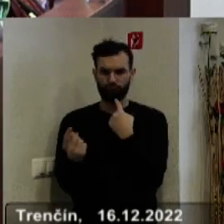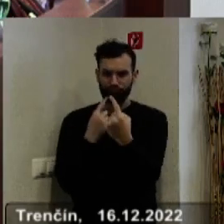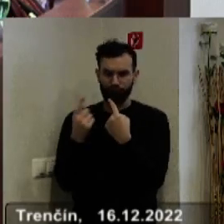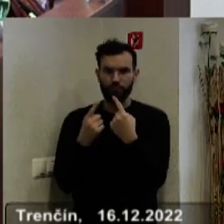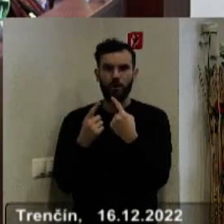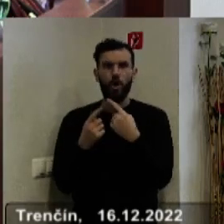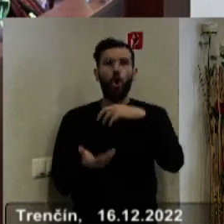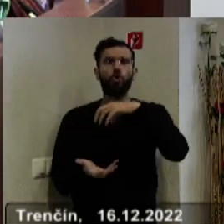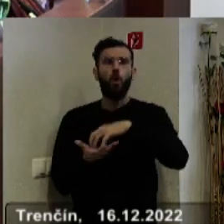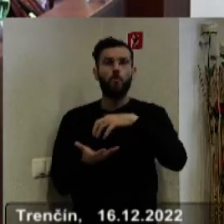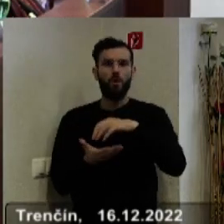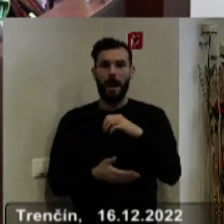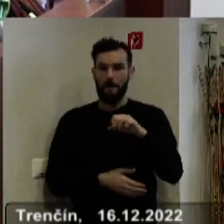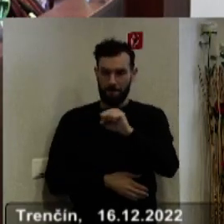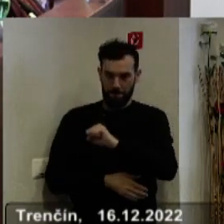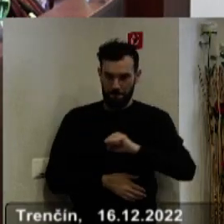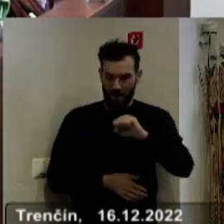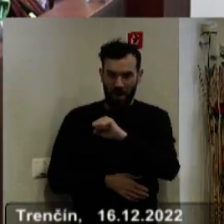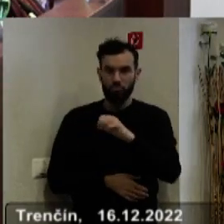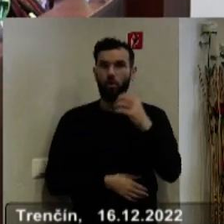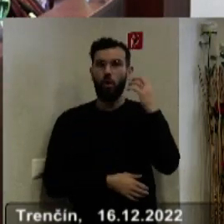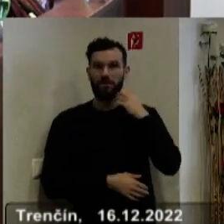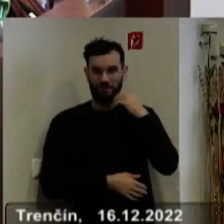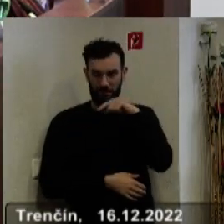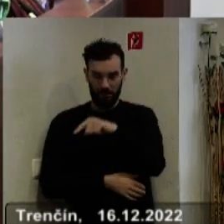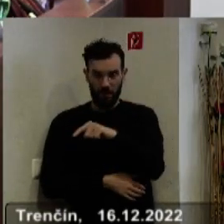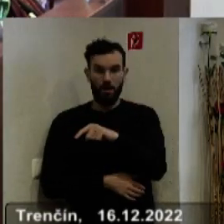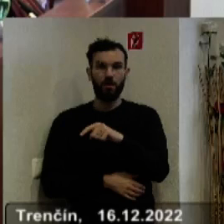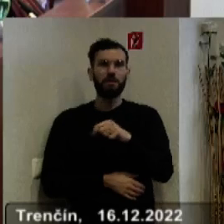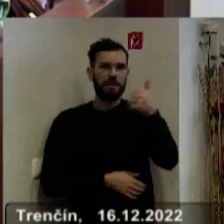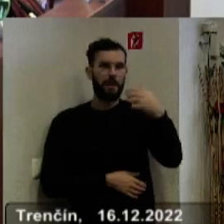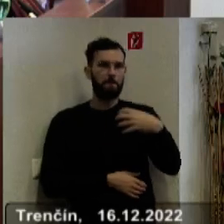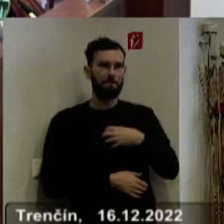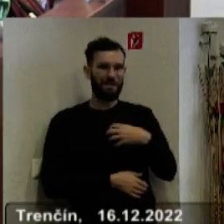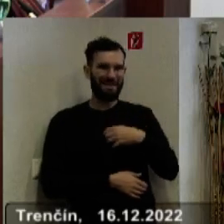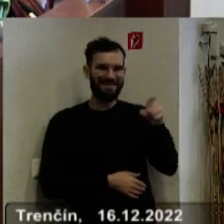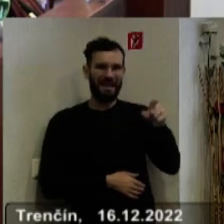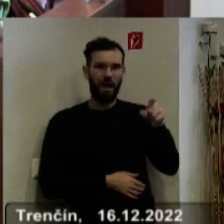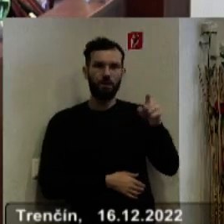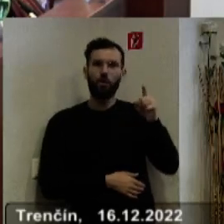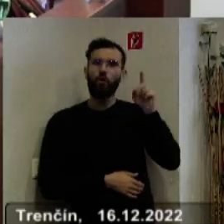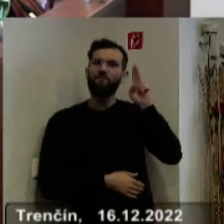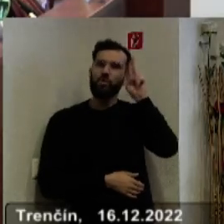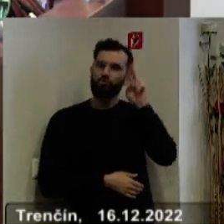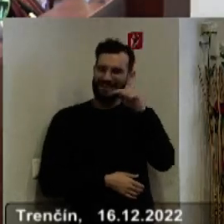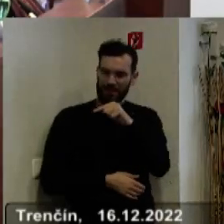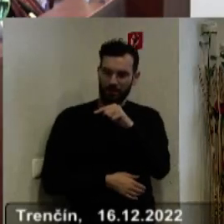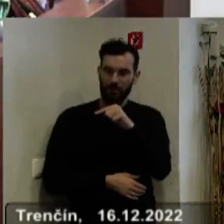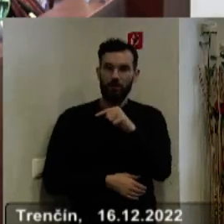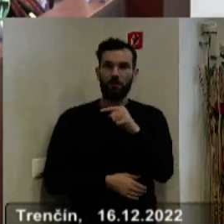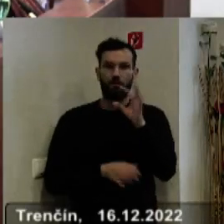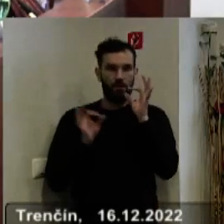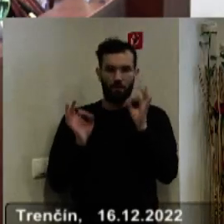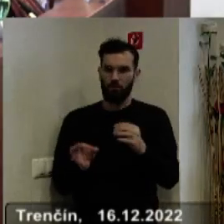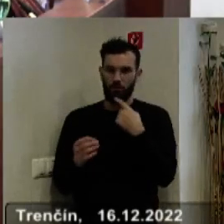komora miest, Združenia miesta obcí Slovenska, jeden kolega, konkrétne primátor, z vrútovk, hneď po vôľbe predsedu a podpredsedu sa s